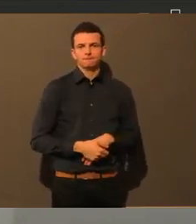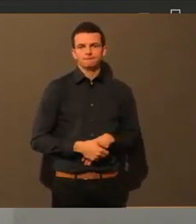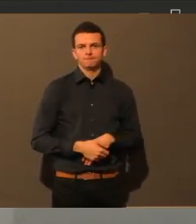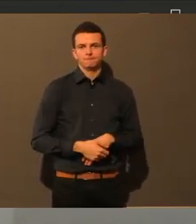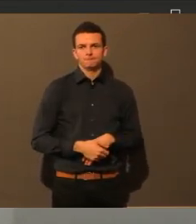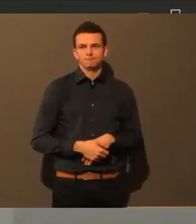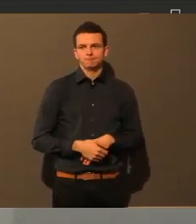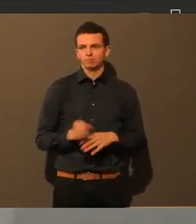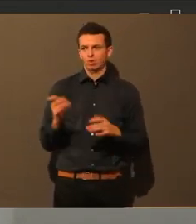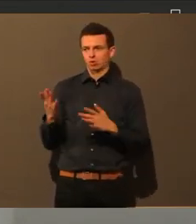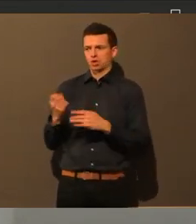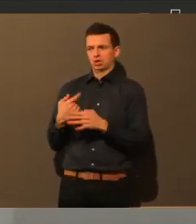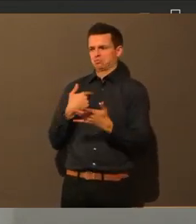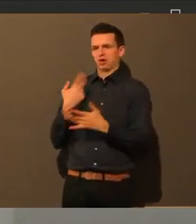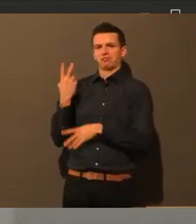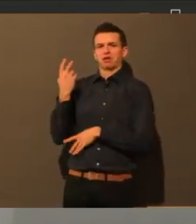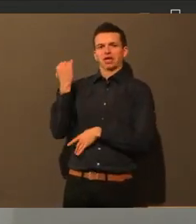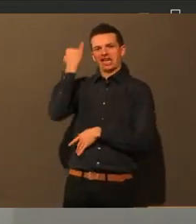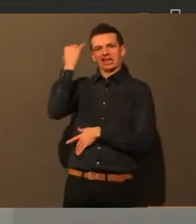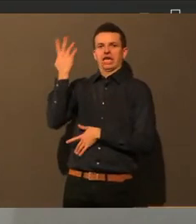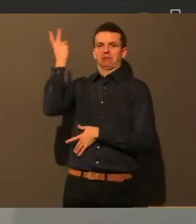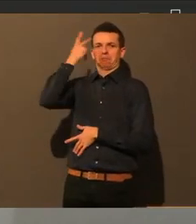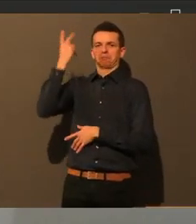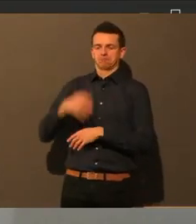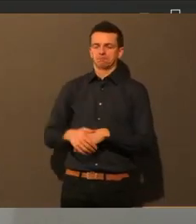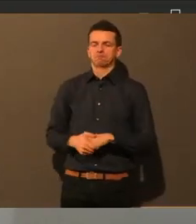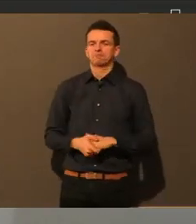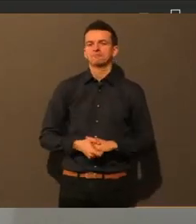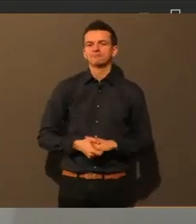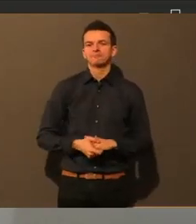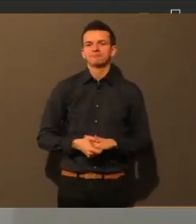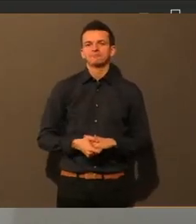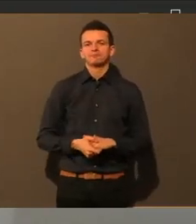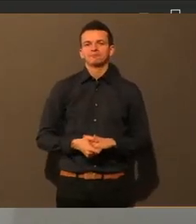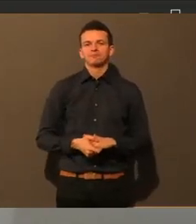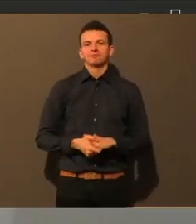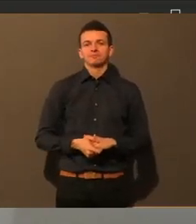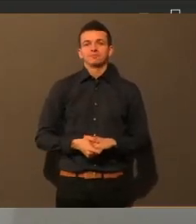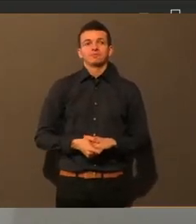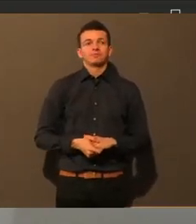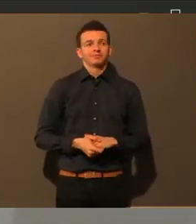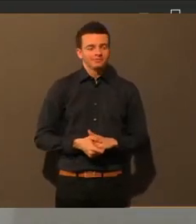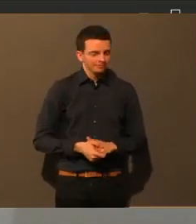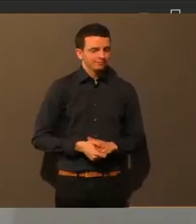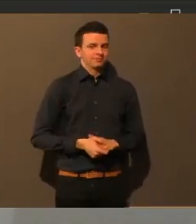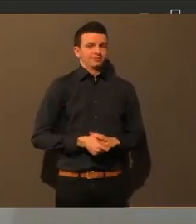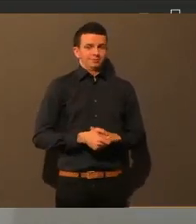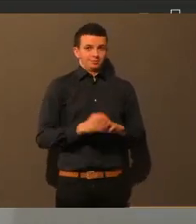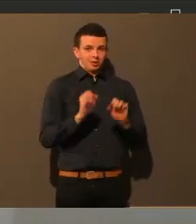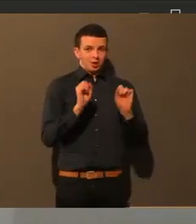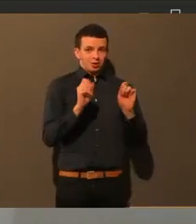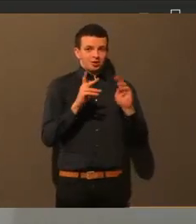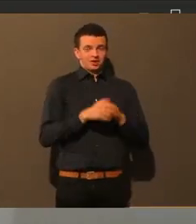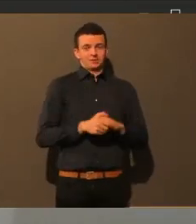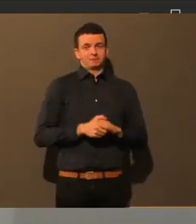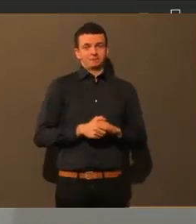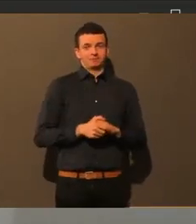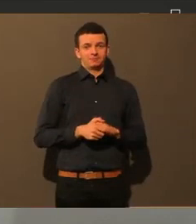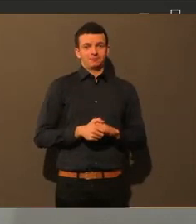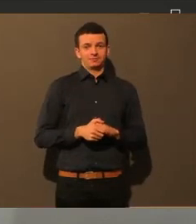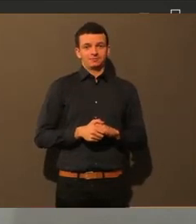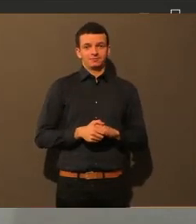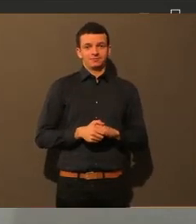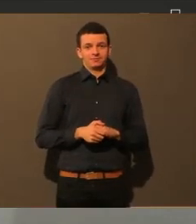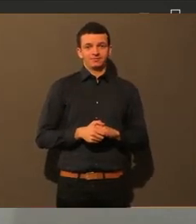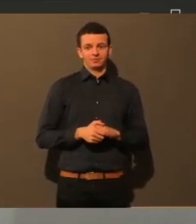ist nur eine Idee, die mir gerade gekommen ist. Okay. Gut, dann ist noch die Frage